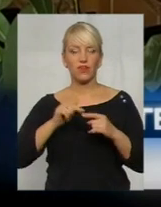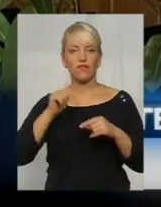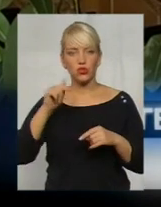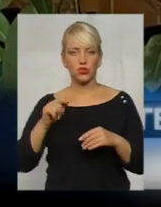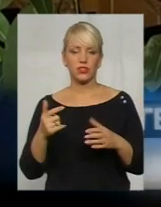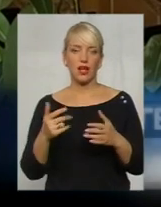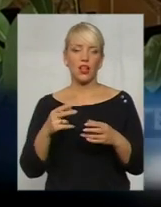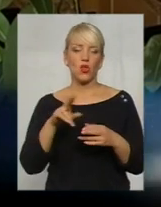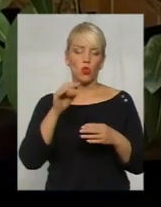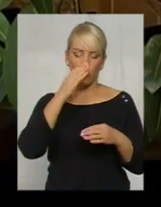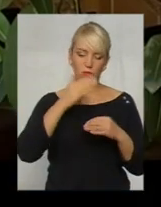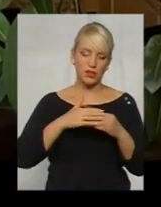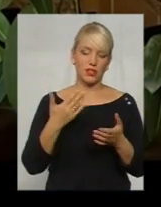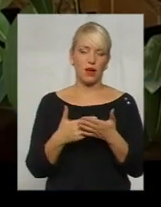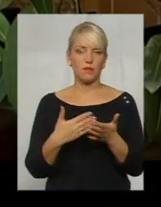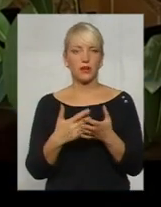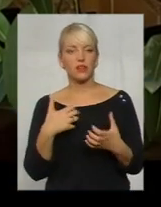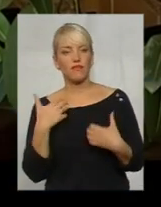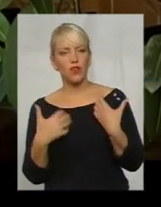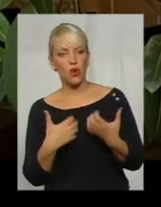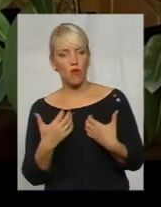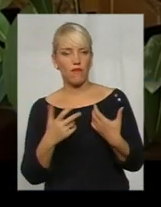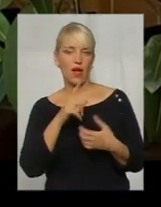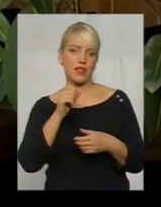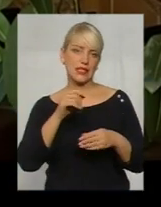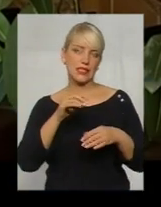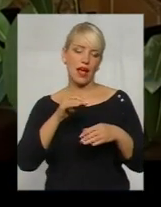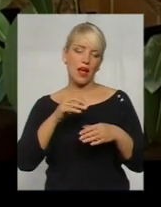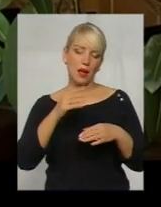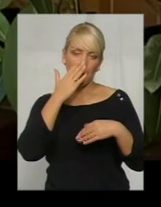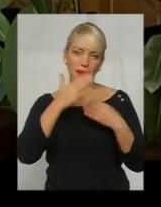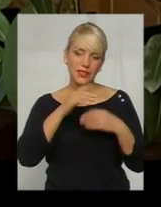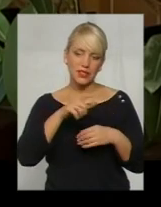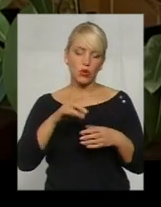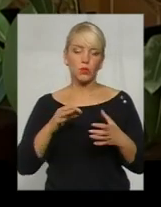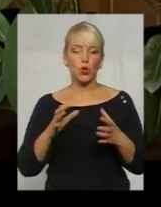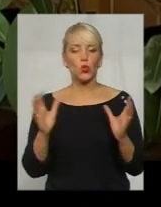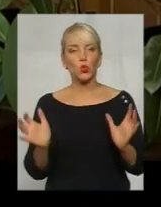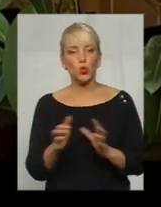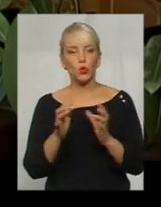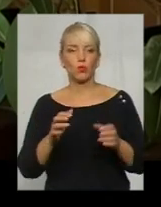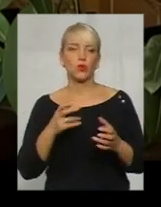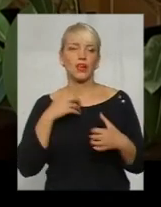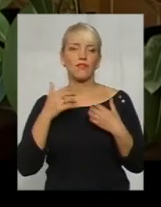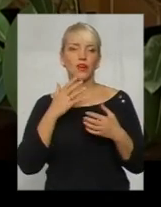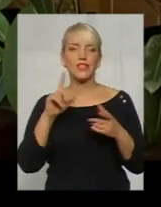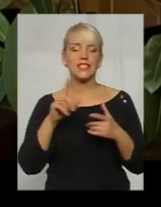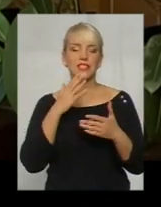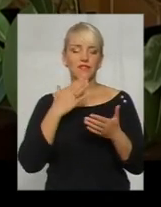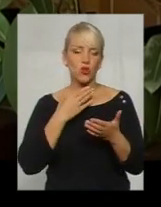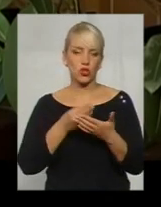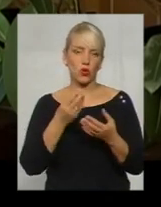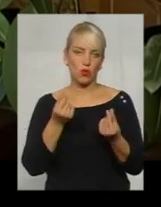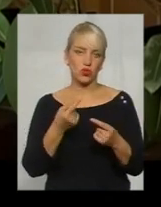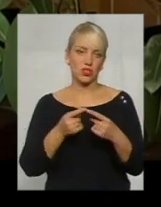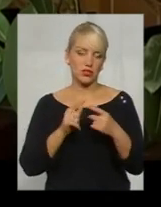якісь доблизки, це хвилювання заблизьких, турбот та хвилювання, можливо, за якісь свої кошти. І саме на